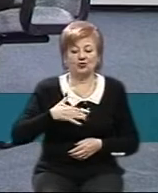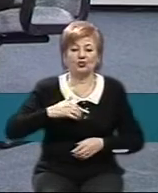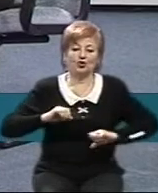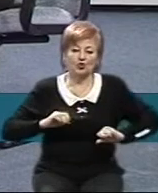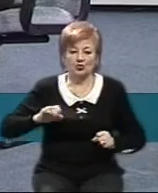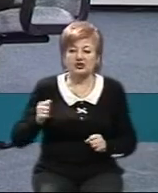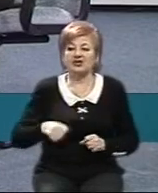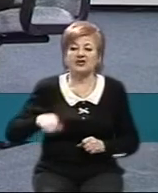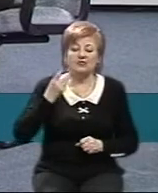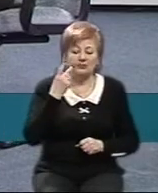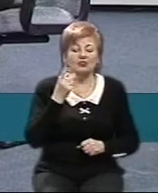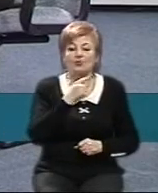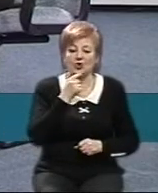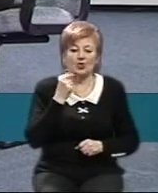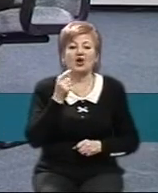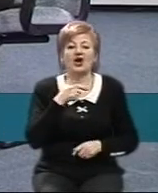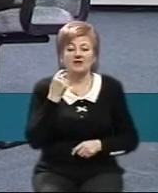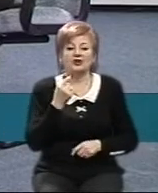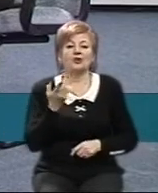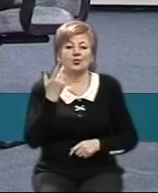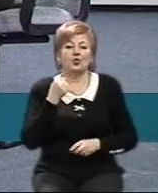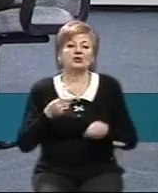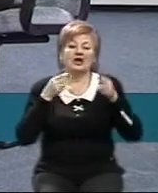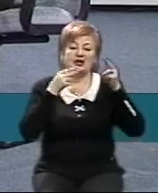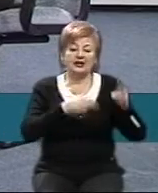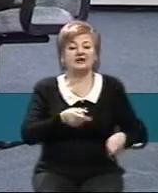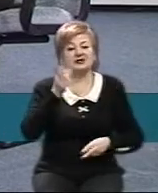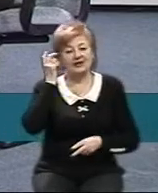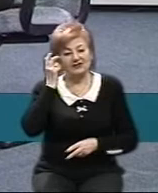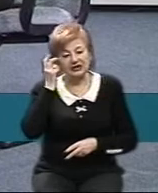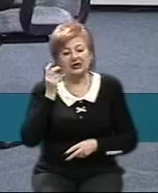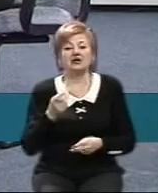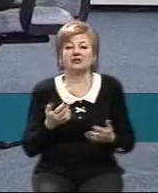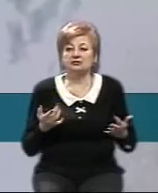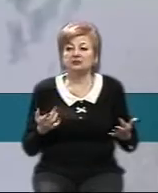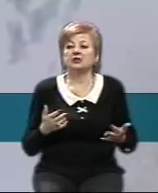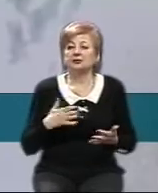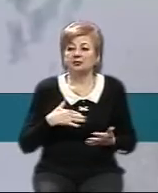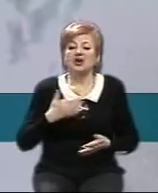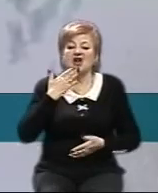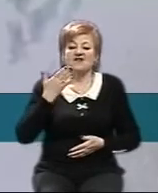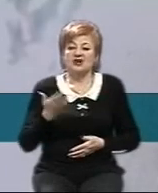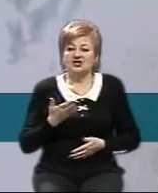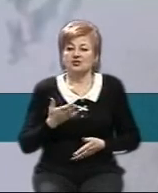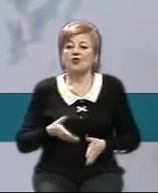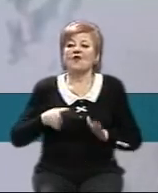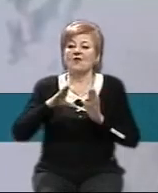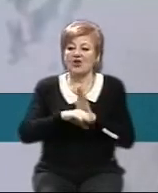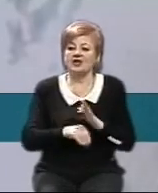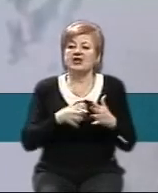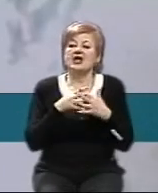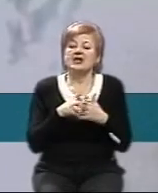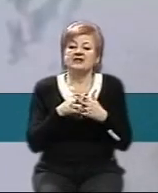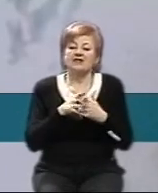дуже багато говорили, і ми в Київ, коли їздили, там, із мітингами, з протестами різними. Ми виступали за введення воєнного стану.